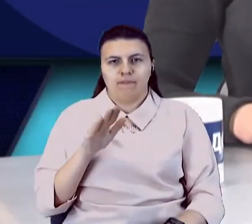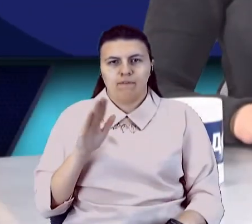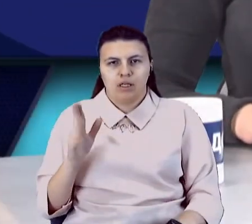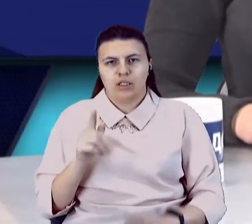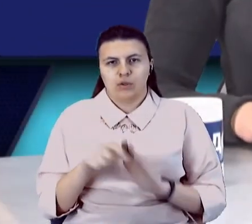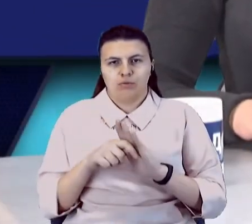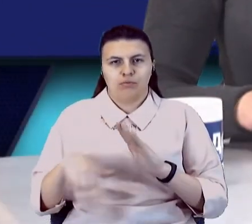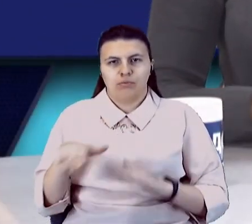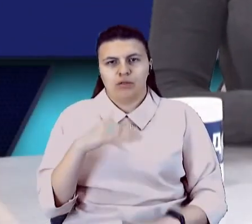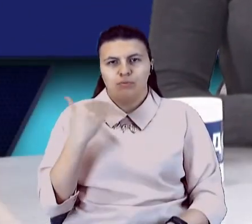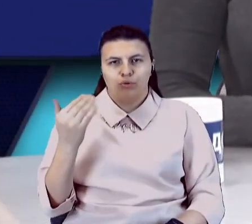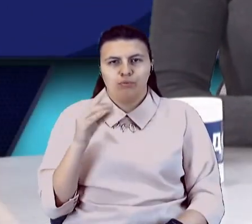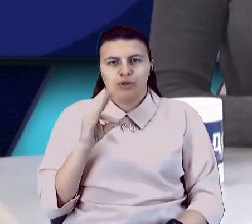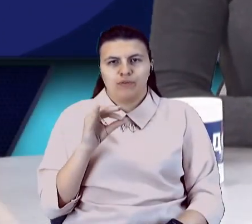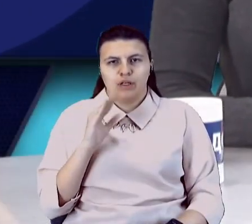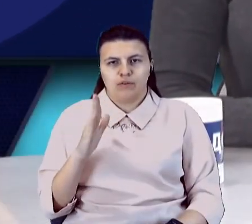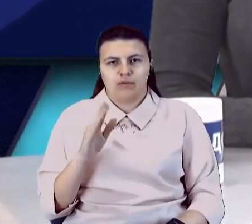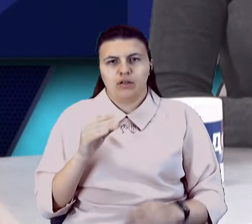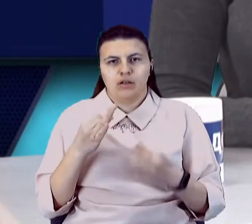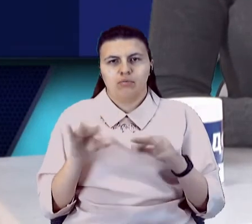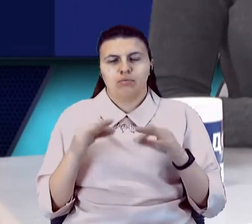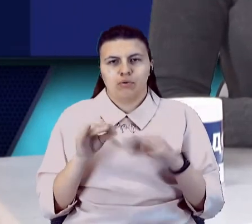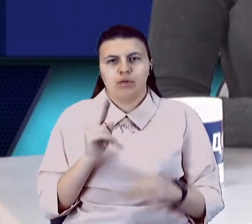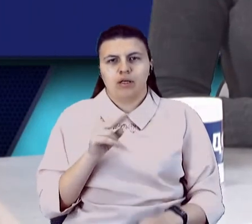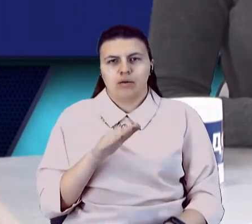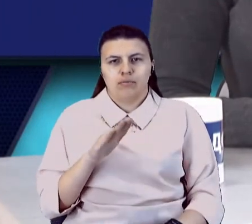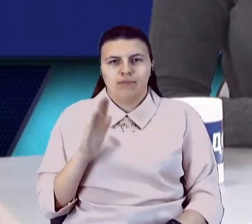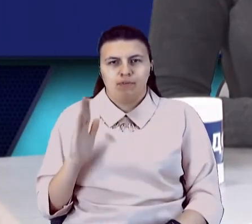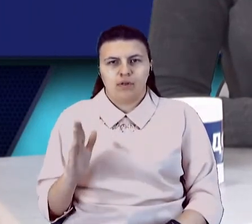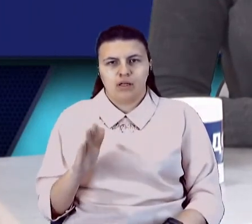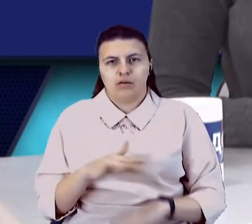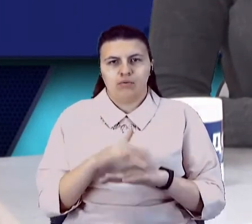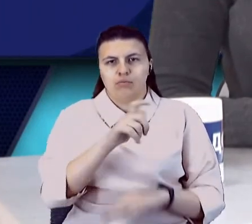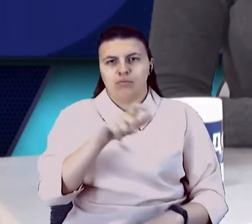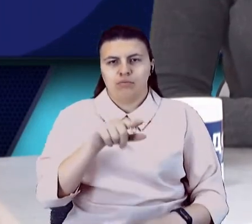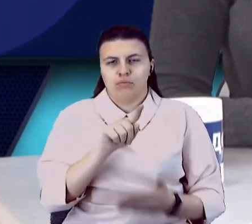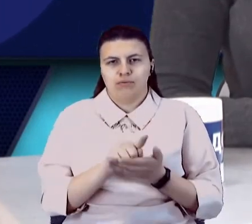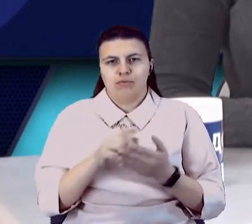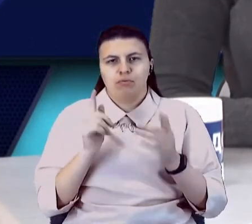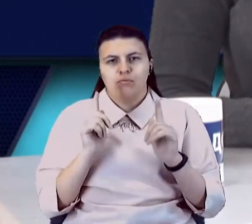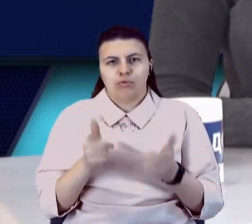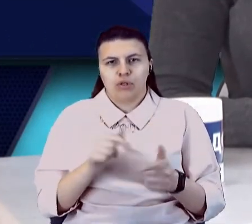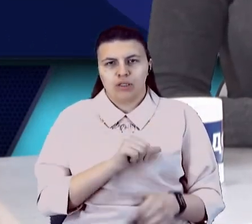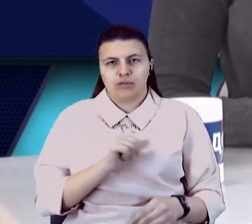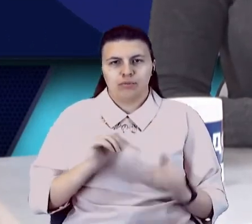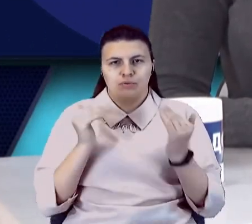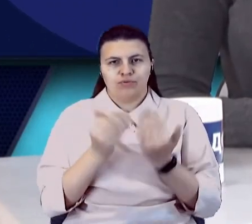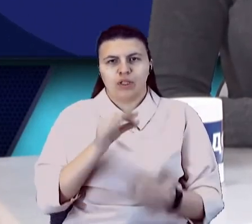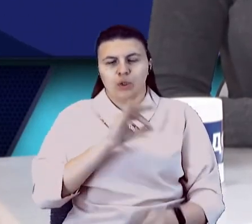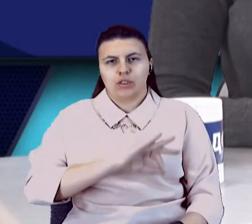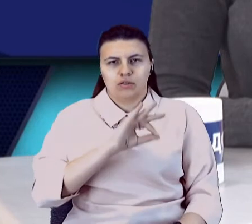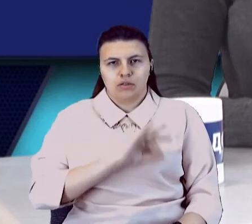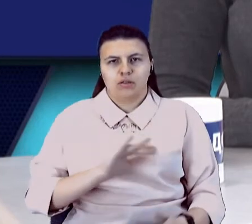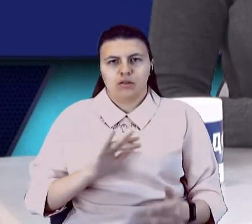бойовиків. Для пропуск через КПВВ громадяни повинні погодитись на самоізоляції з використанням електронного